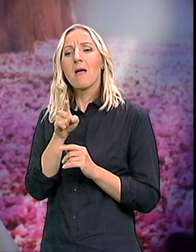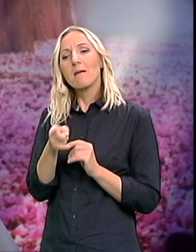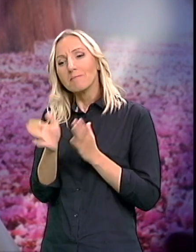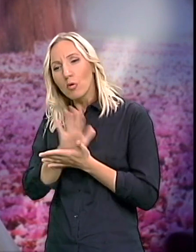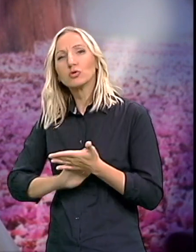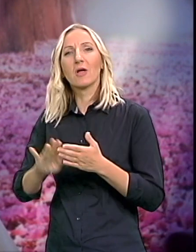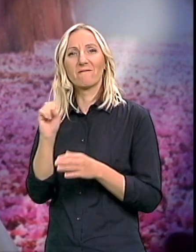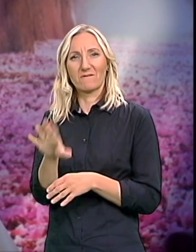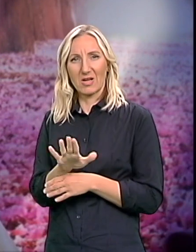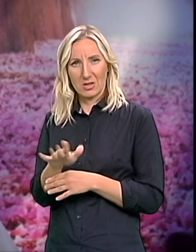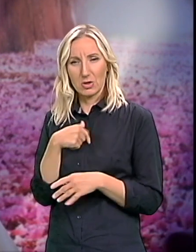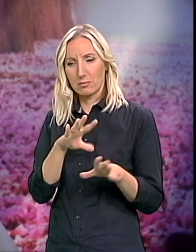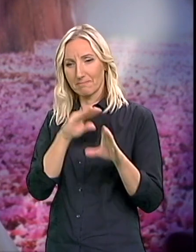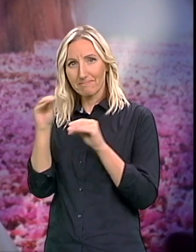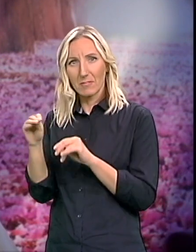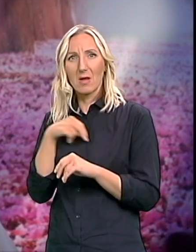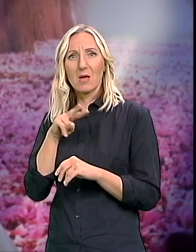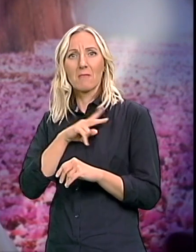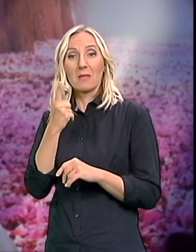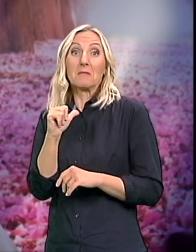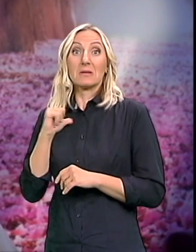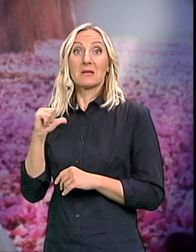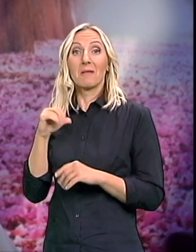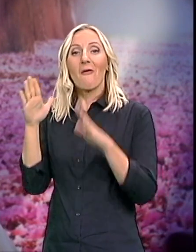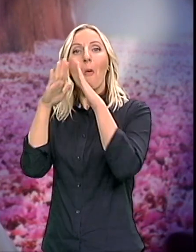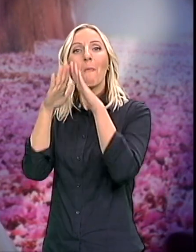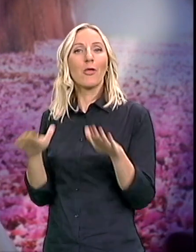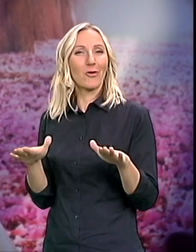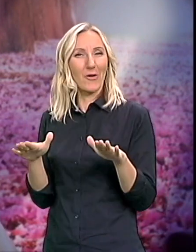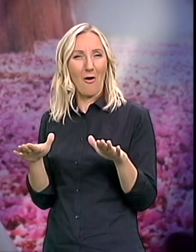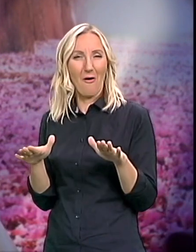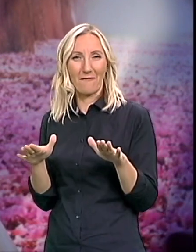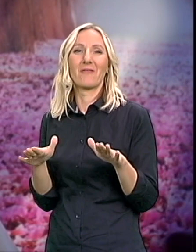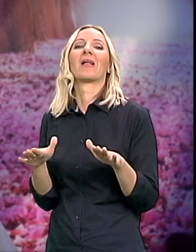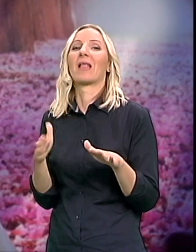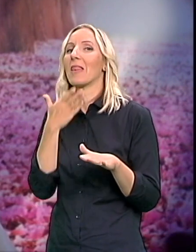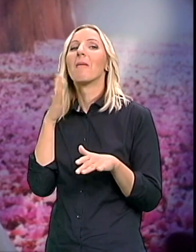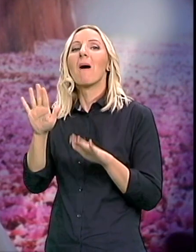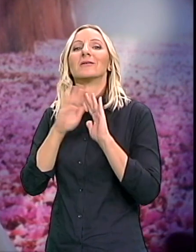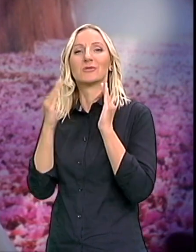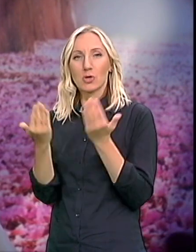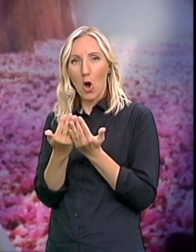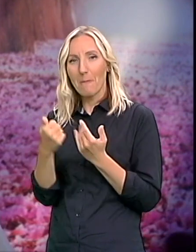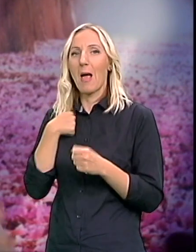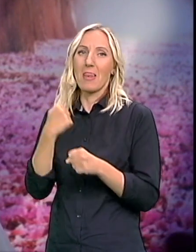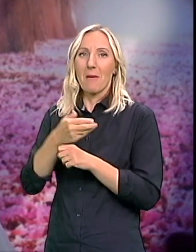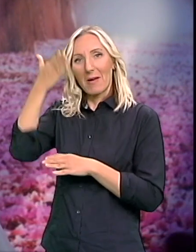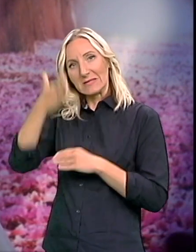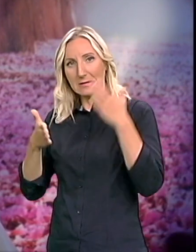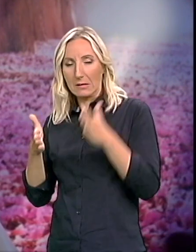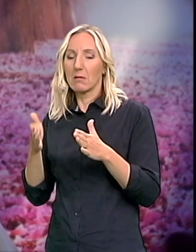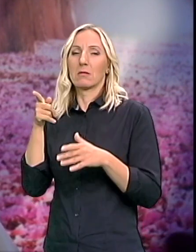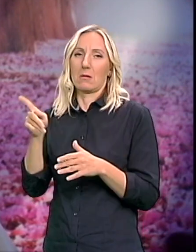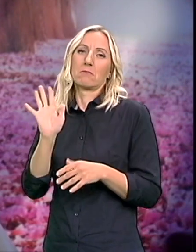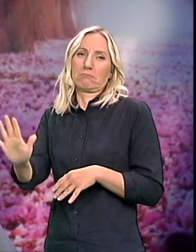I naprali smo tako Možemo živili na jednom Interesantnom potkrluju Da pošto nije bila njegove sobe Mi smo to pregradili da on ima svoju